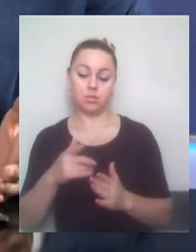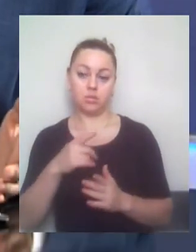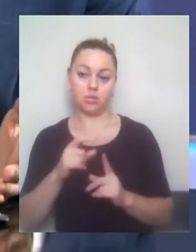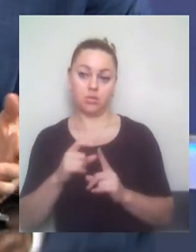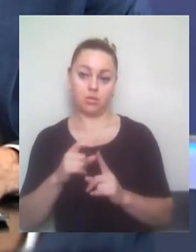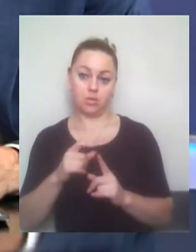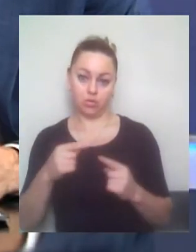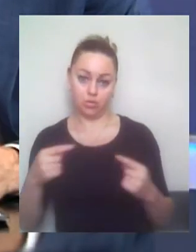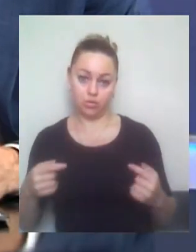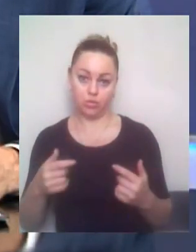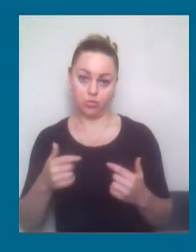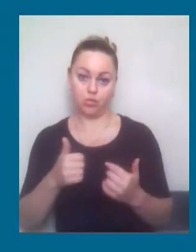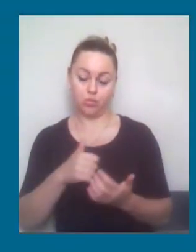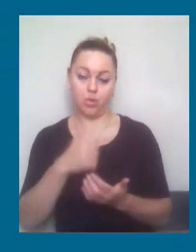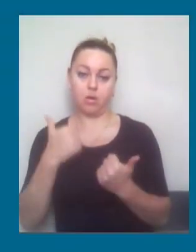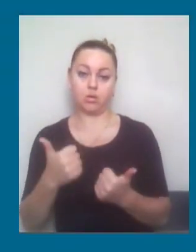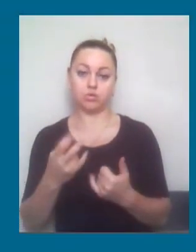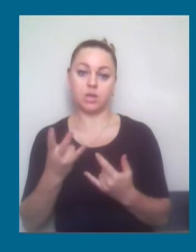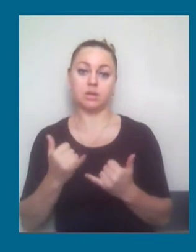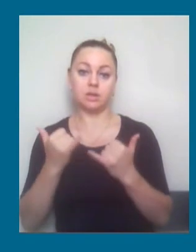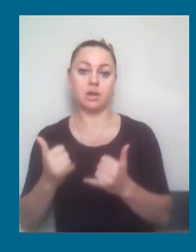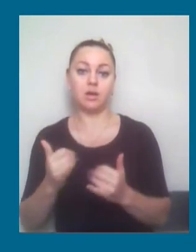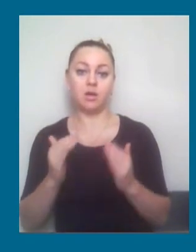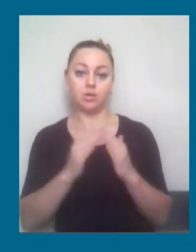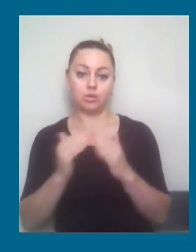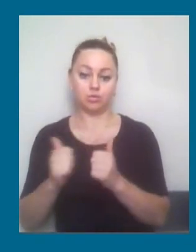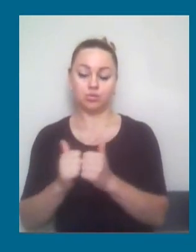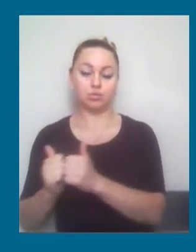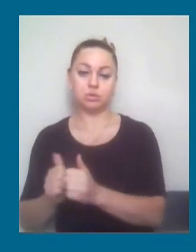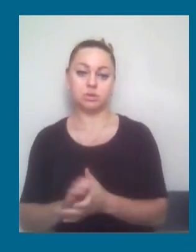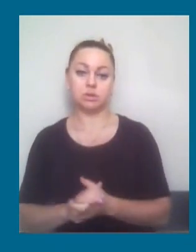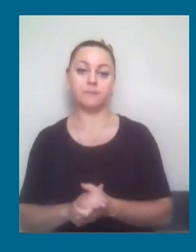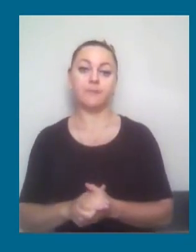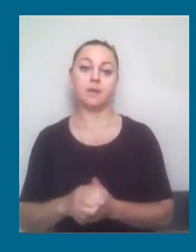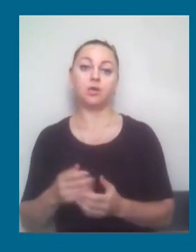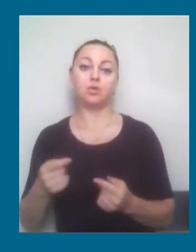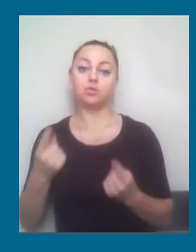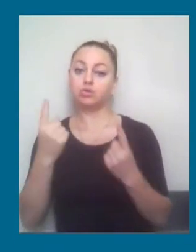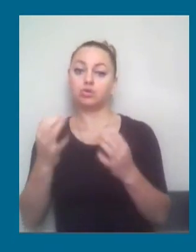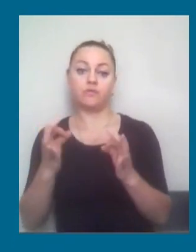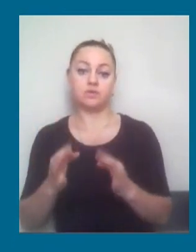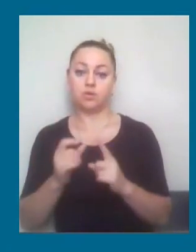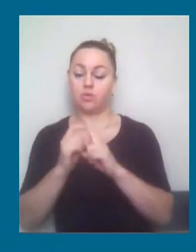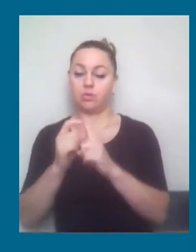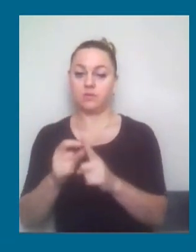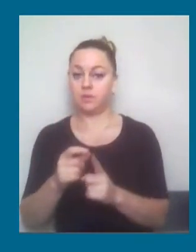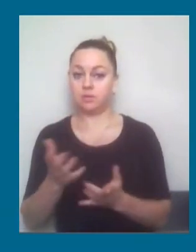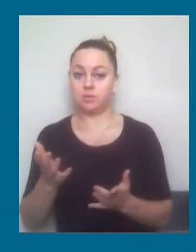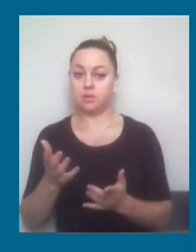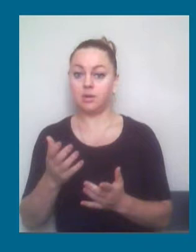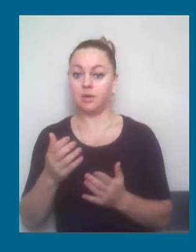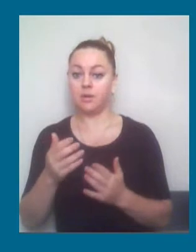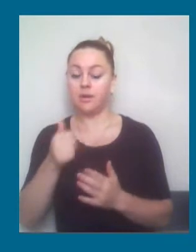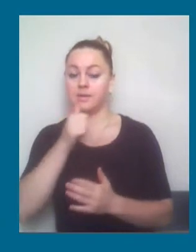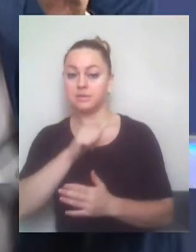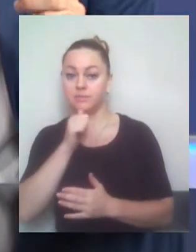Ви розумієте, в цій гарантії надають висновки експертів, які ставлять свій підпис разом з тим експертиза проєкту.